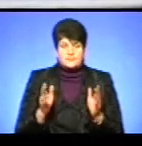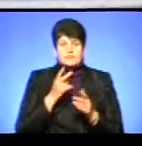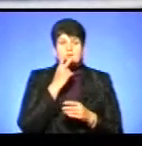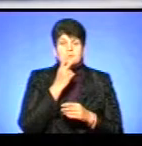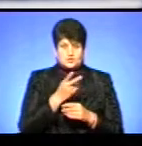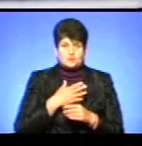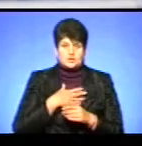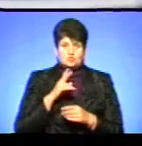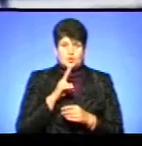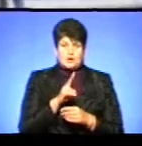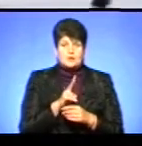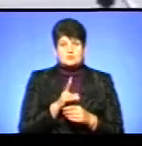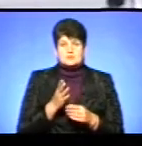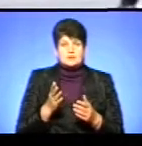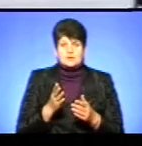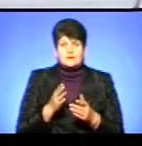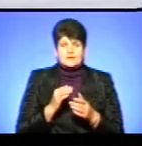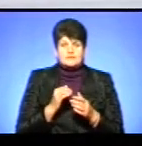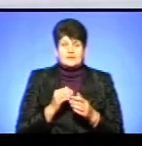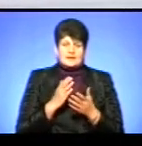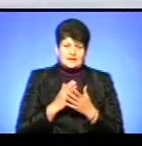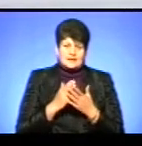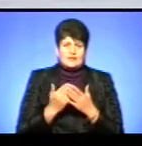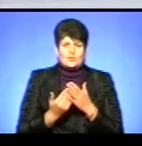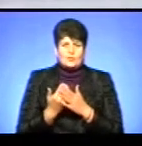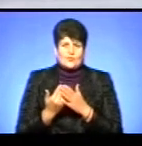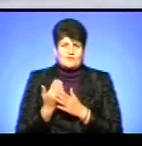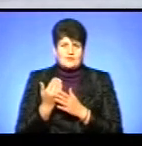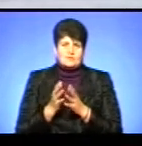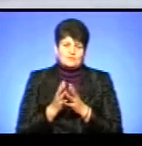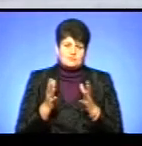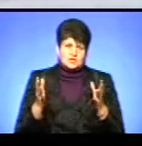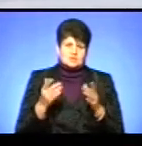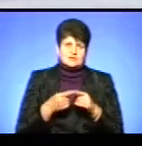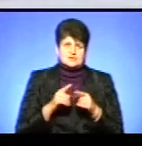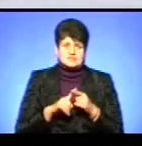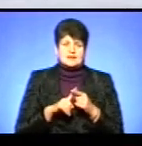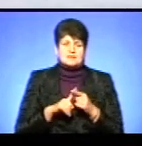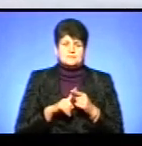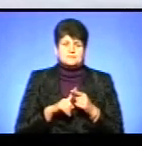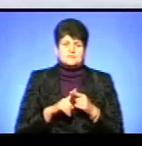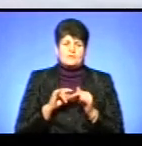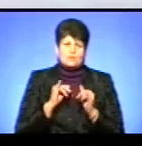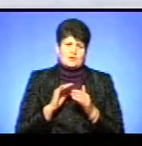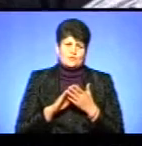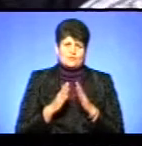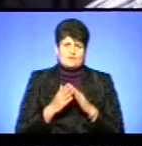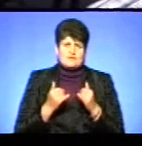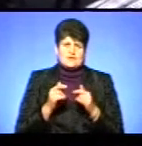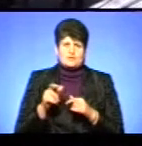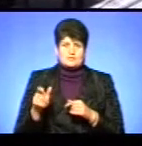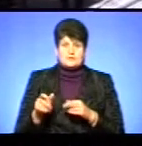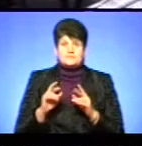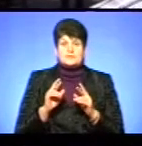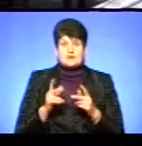бачите, наші тролейбуси не кожні є, звичайно, нові, але переважна більшість – це зовсім погані умови для людей. Як